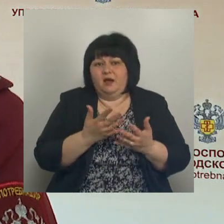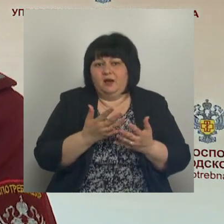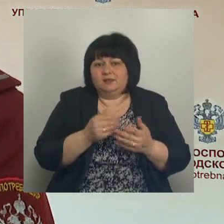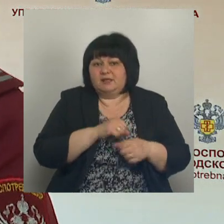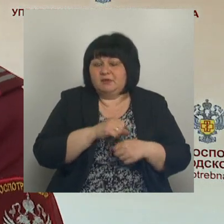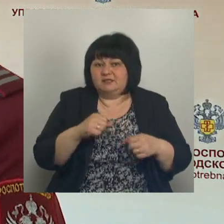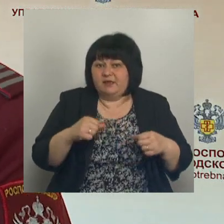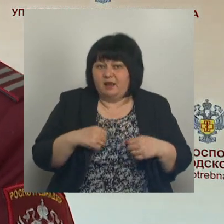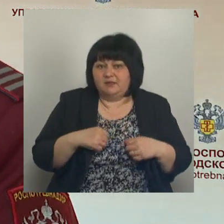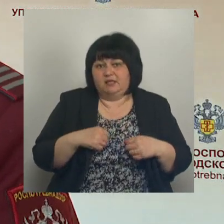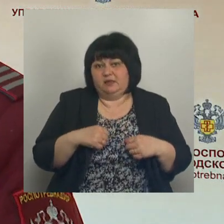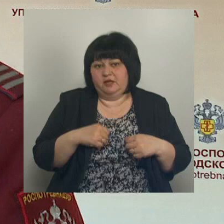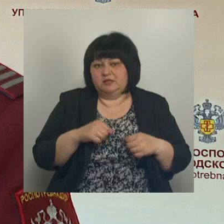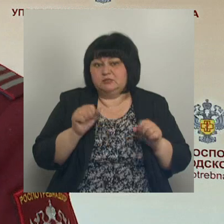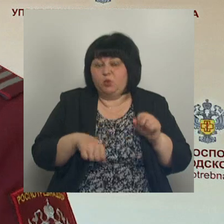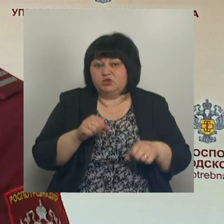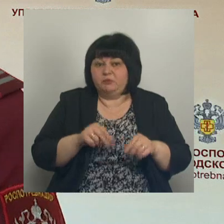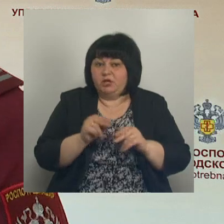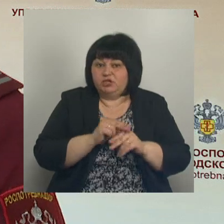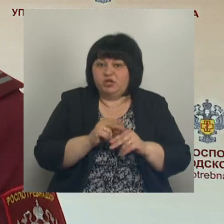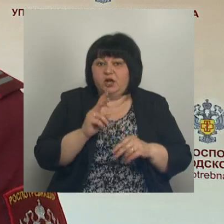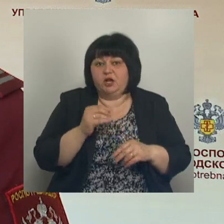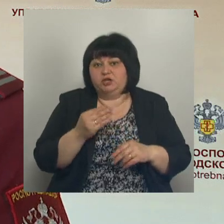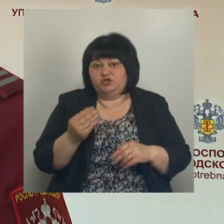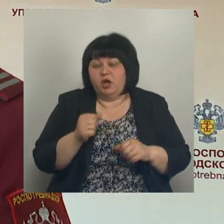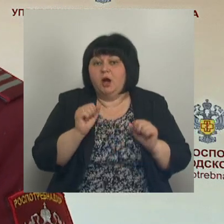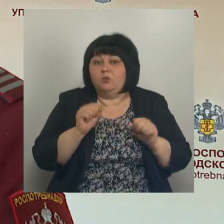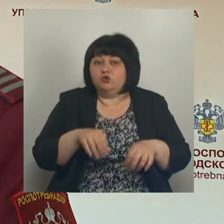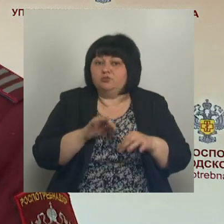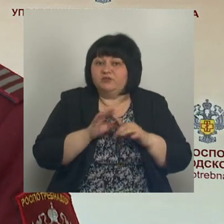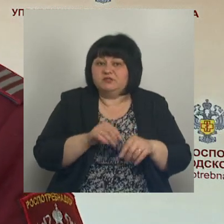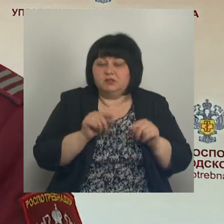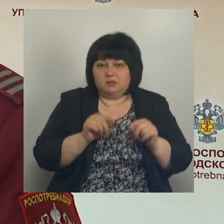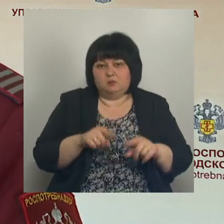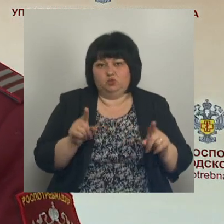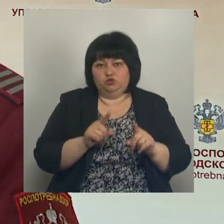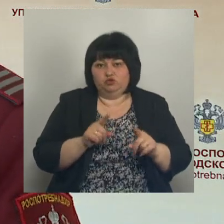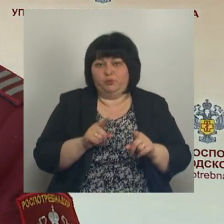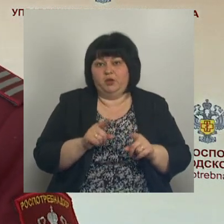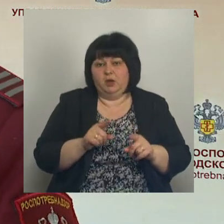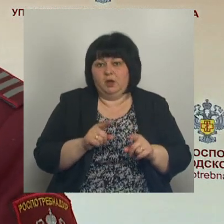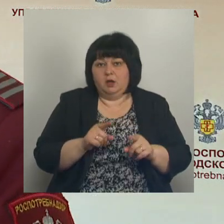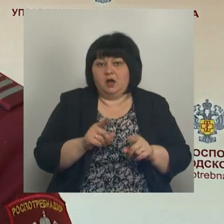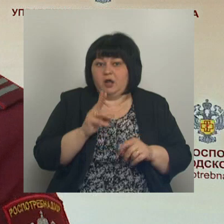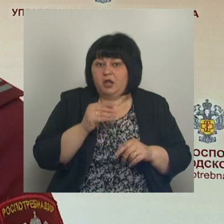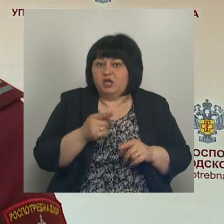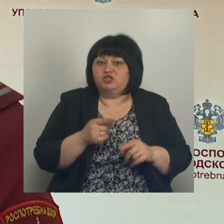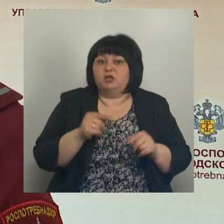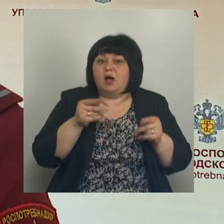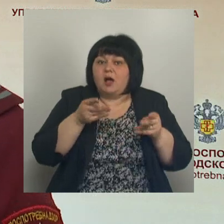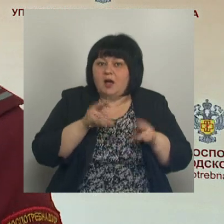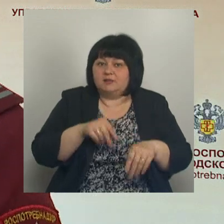самостоятельные способы излечения клеща могут привести к тому, что, собственно, клещ все-таки